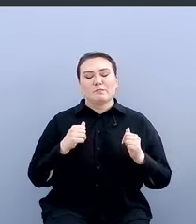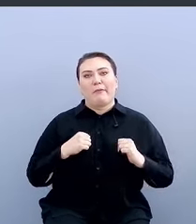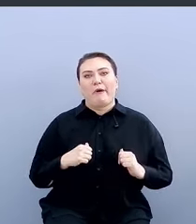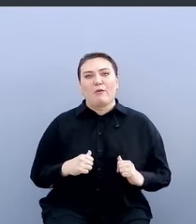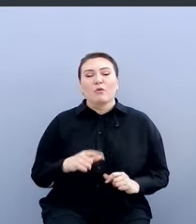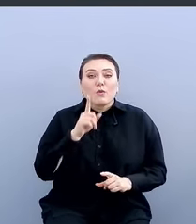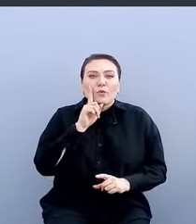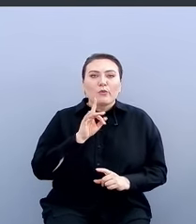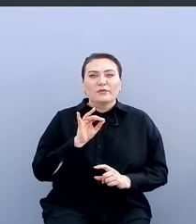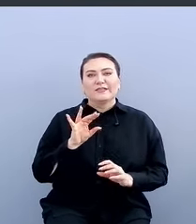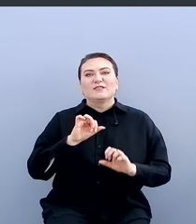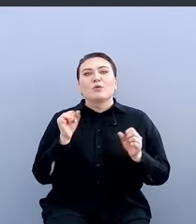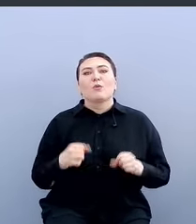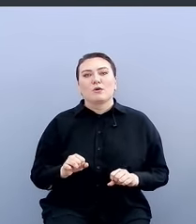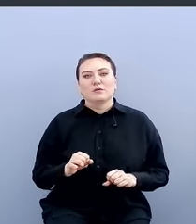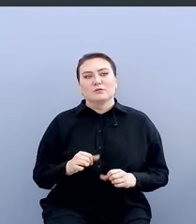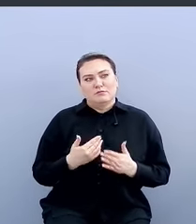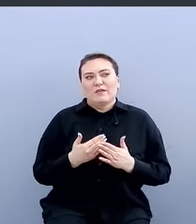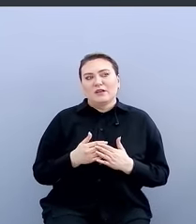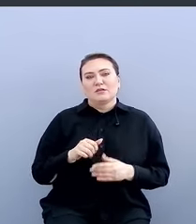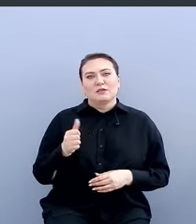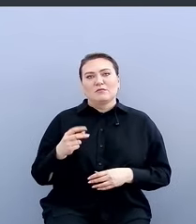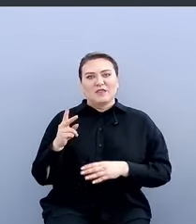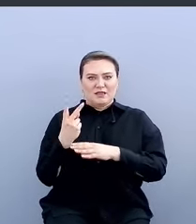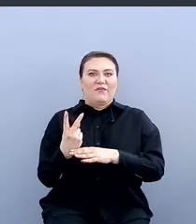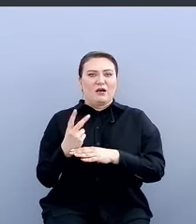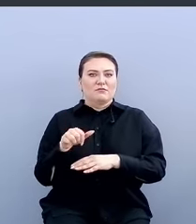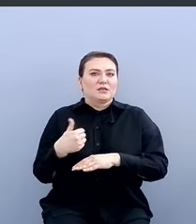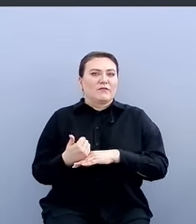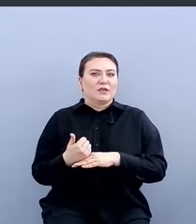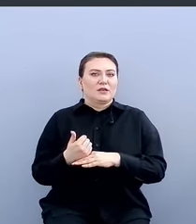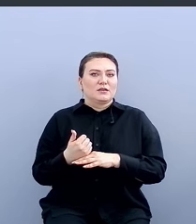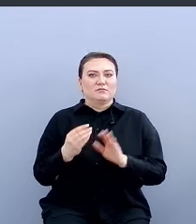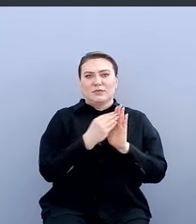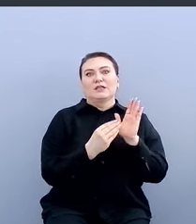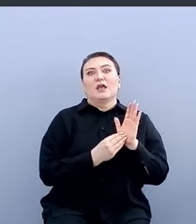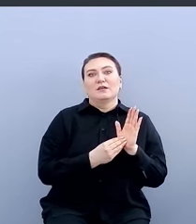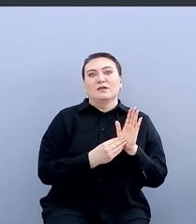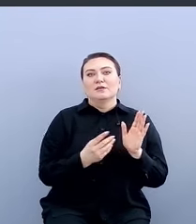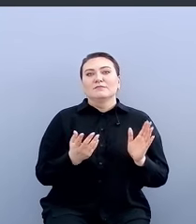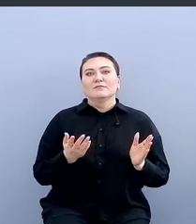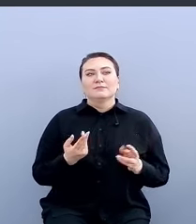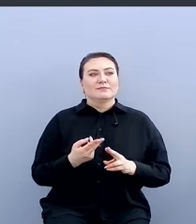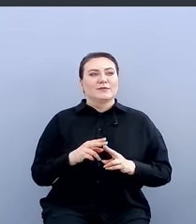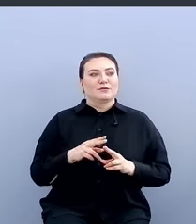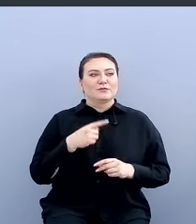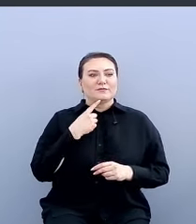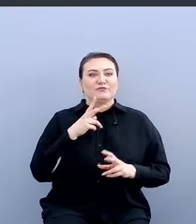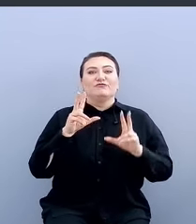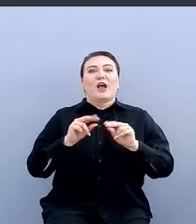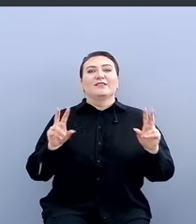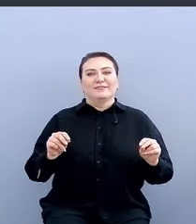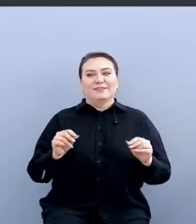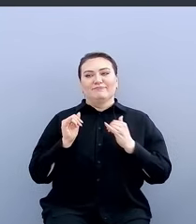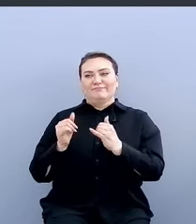удобство и скорость, наверное, два основных таких критерия, не знаю, если хотите, критерия счастья